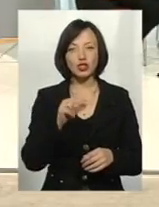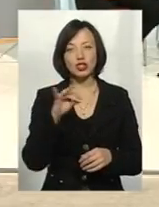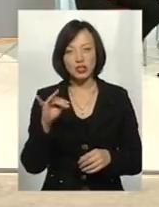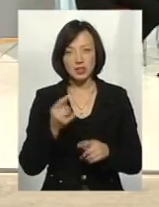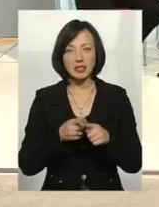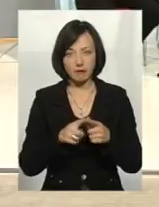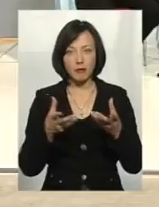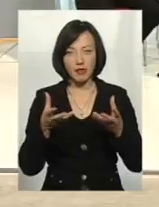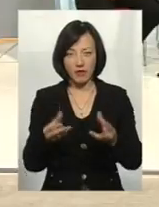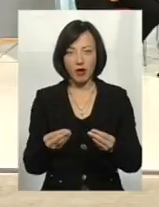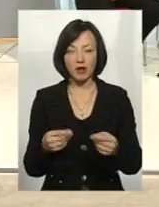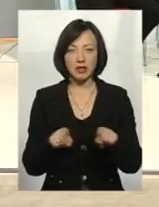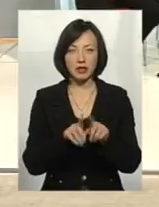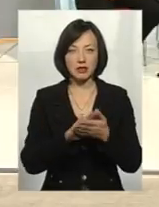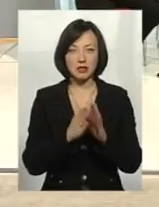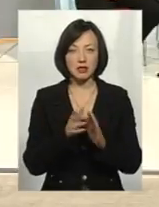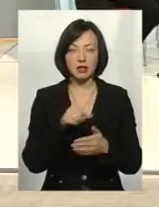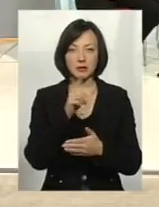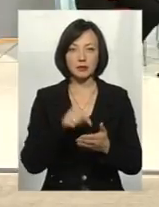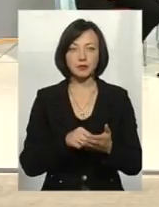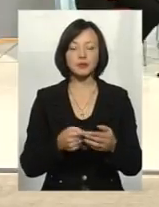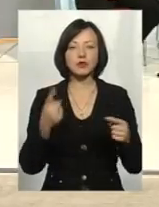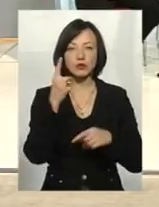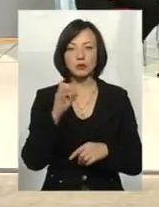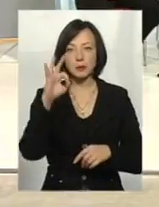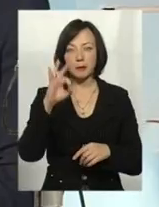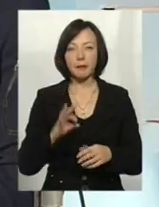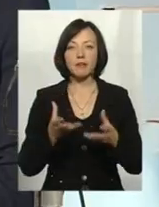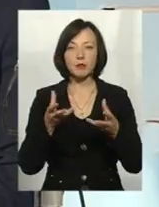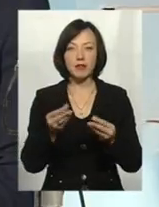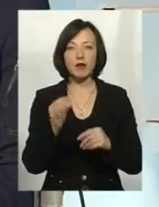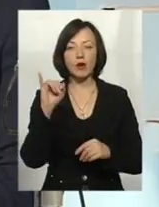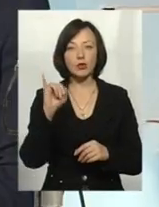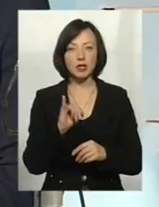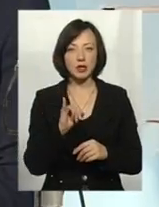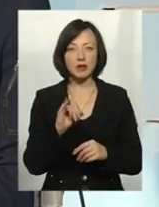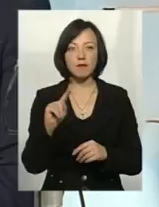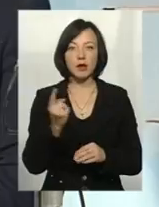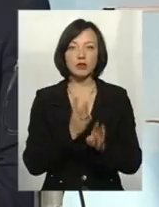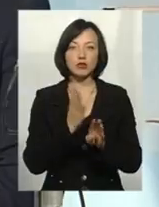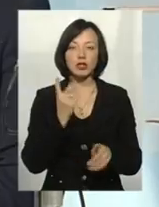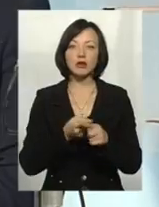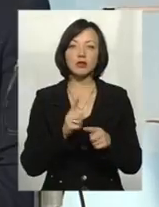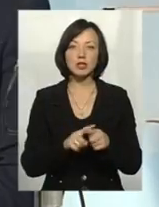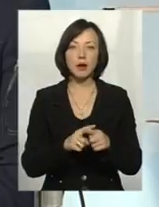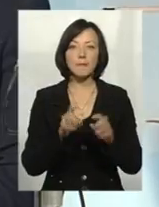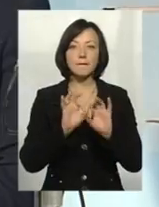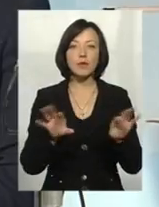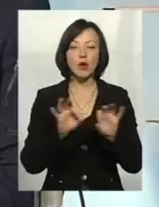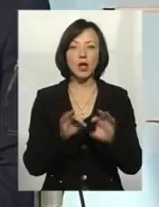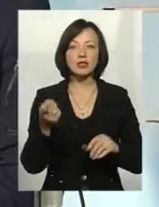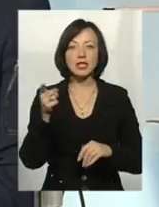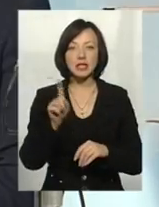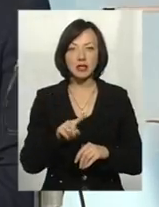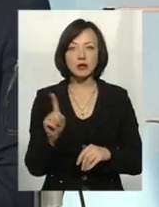вони впливають на такий стан, як бачимо? Безумовно, впливають. І в першу чергу це пояснюється тим,